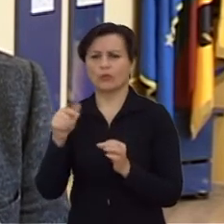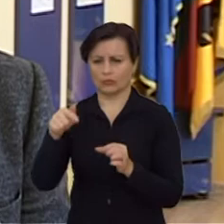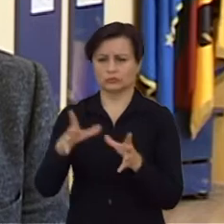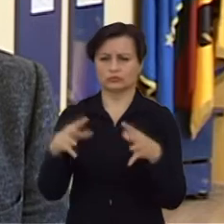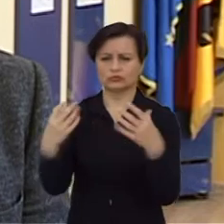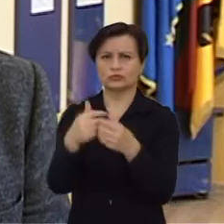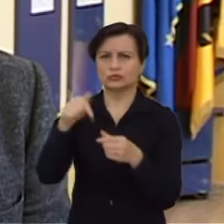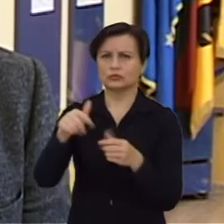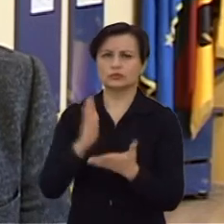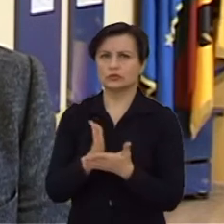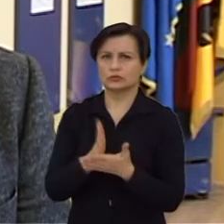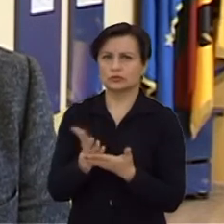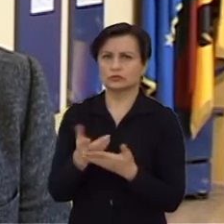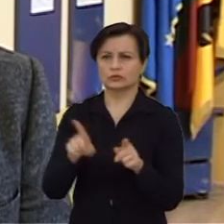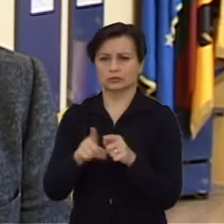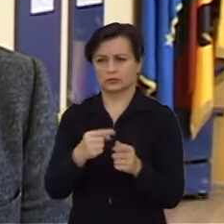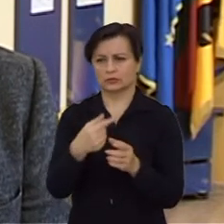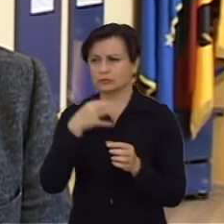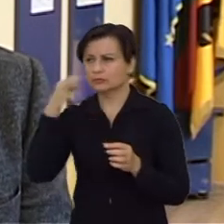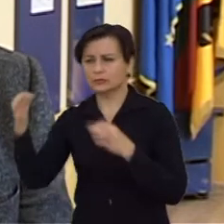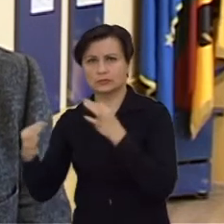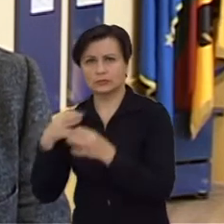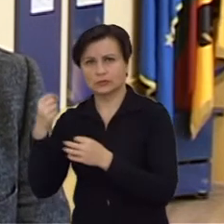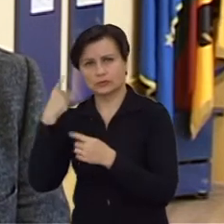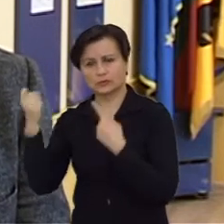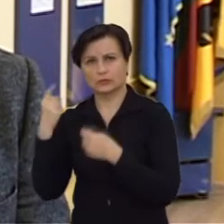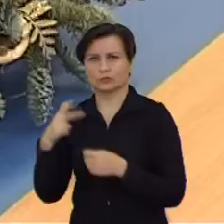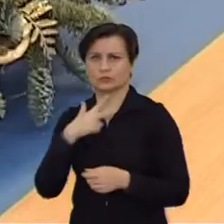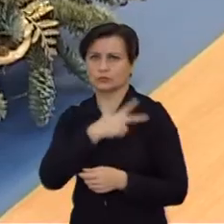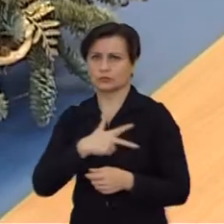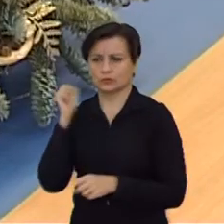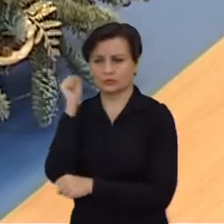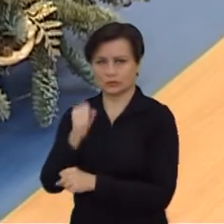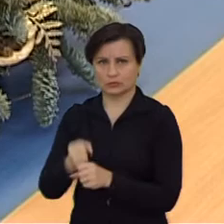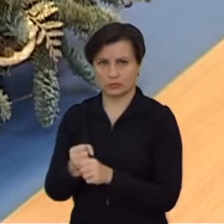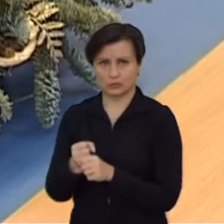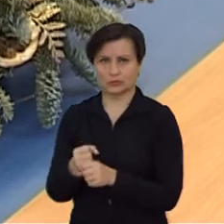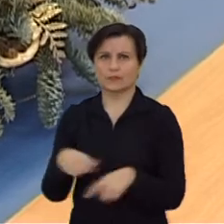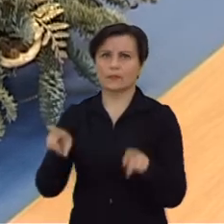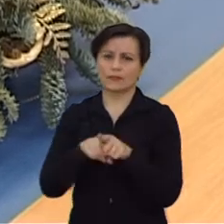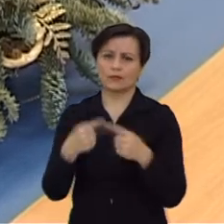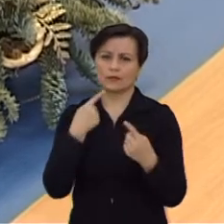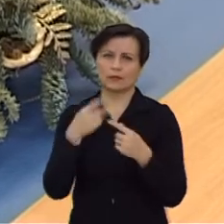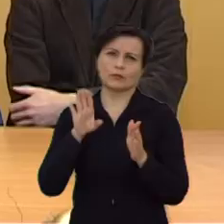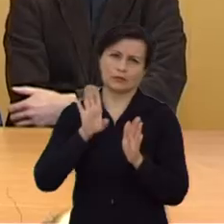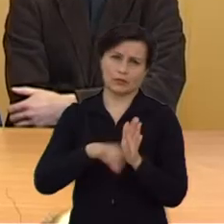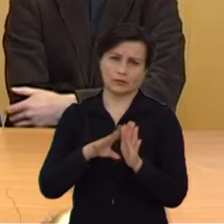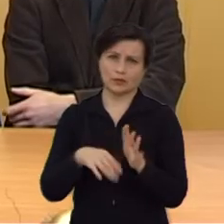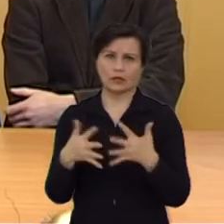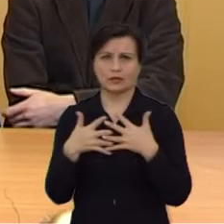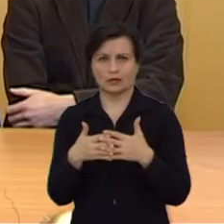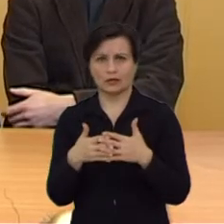šeimus, informuot. Ir mūsų socialinius darbuotojus, jeigu yra tos problemos, taigi kalbėjom apie tai, kad kalbėjom ir apie